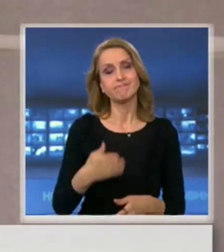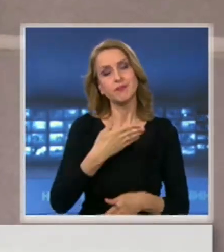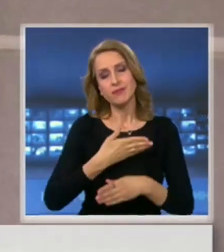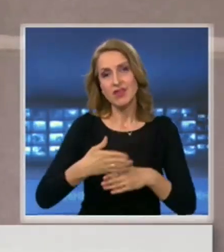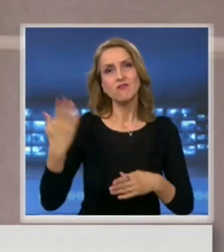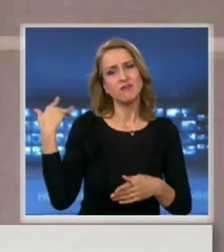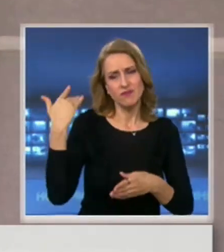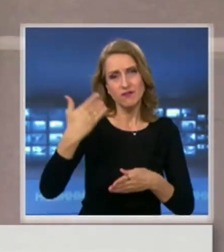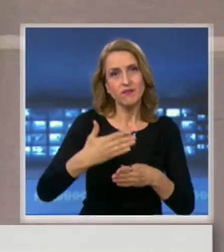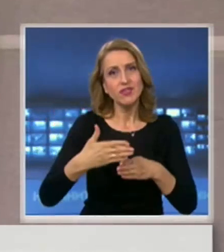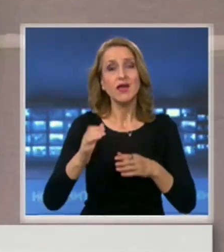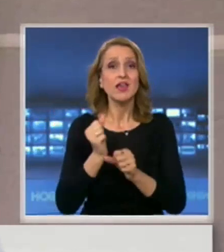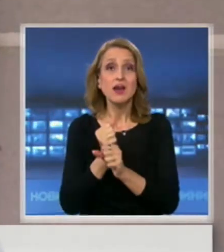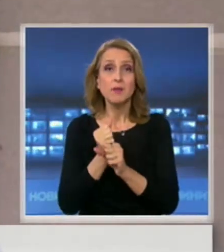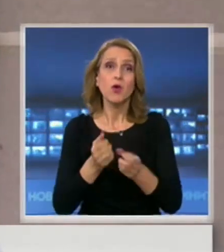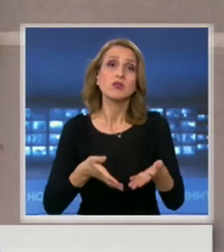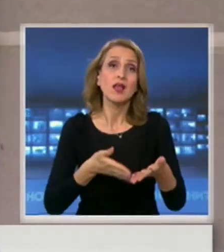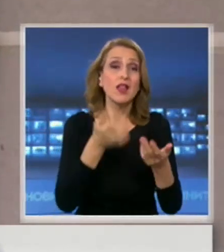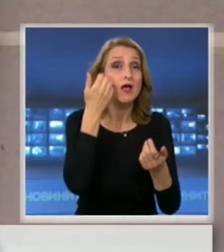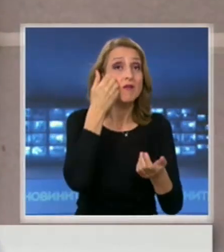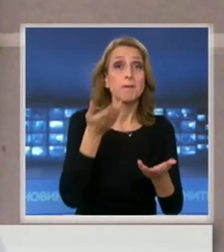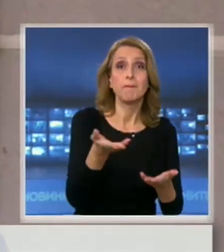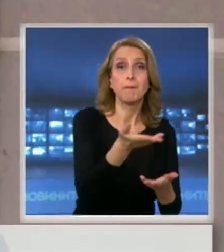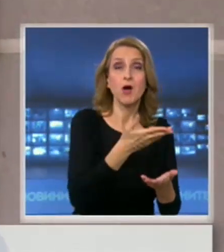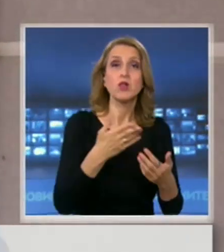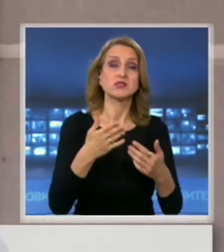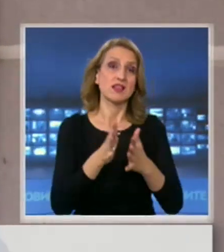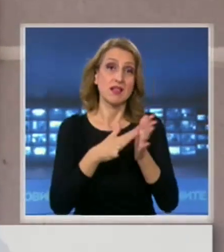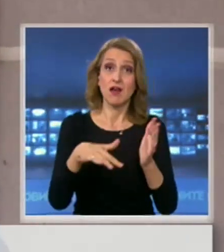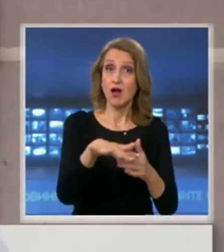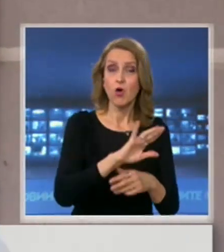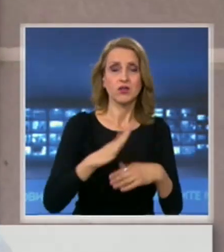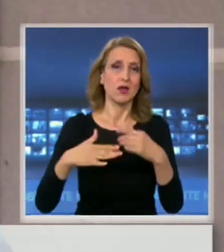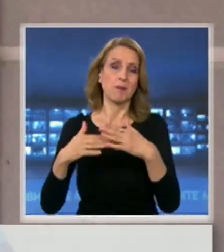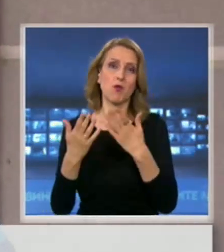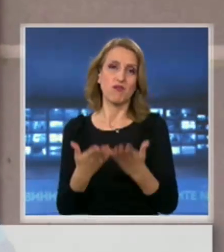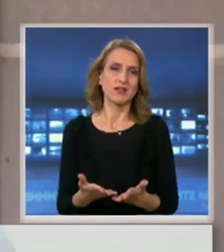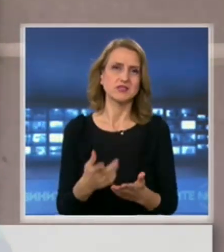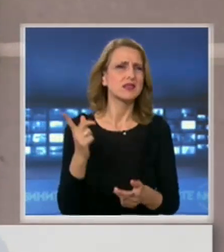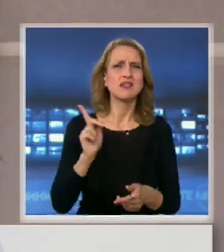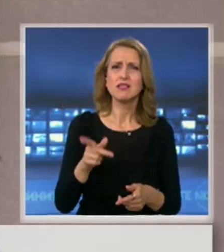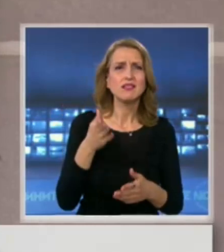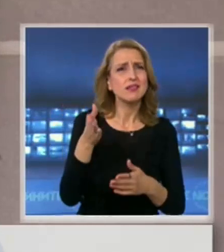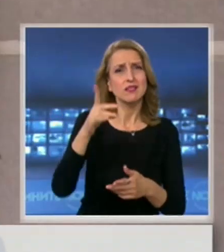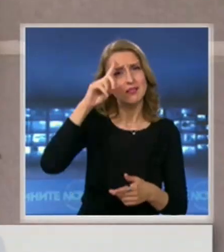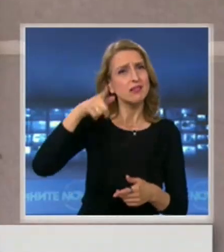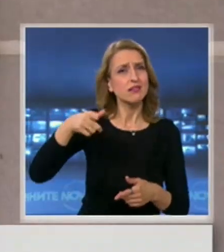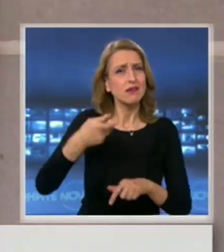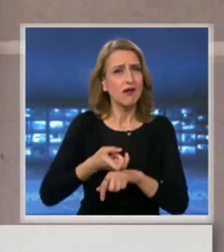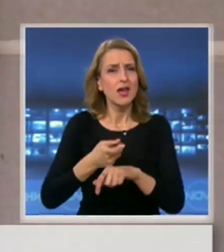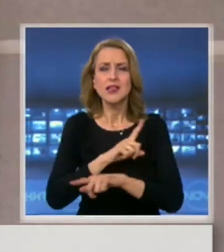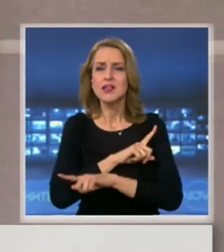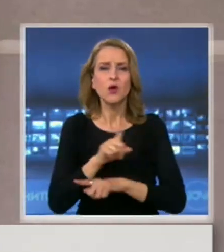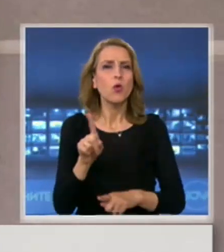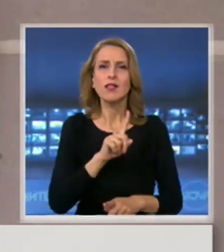в полза на пациентите и на професията. Никога не е правила компромиси